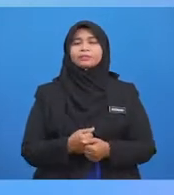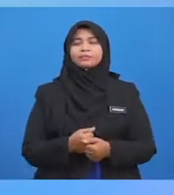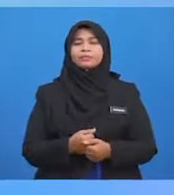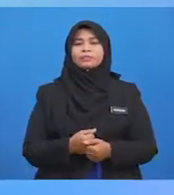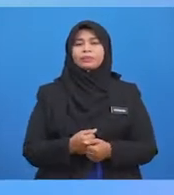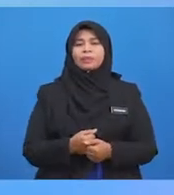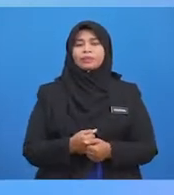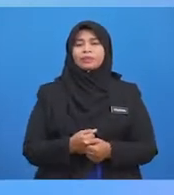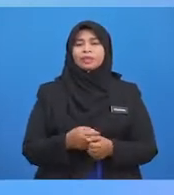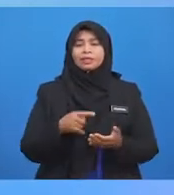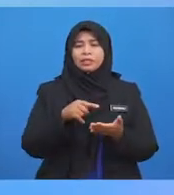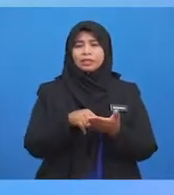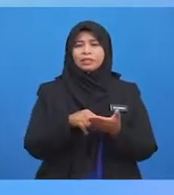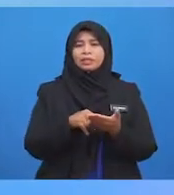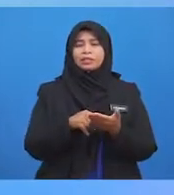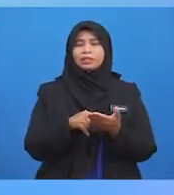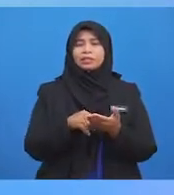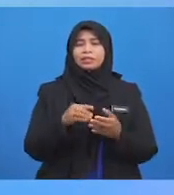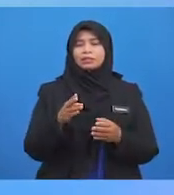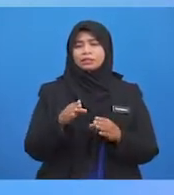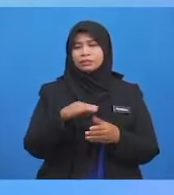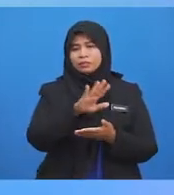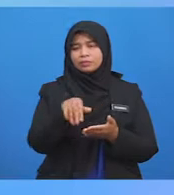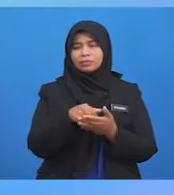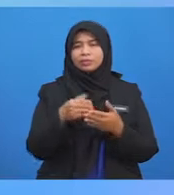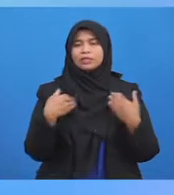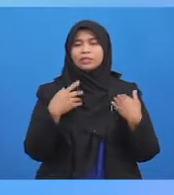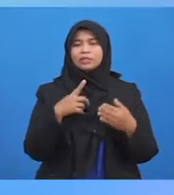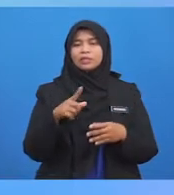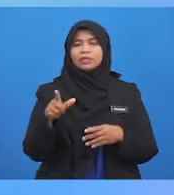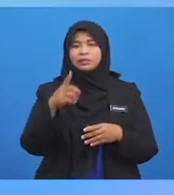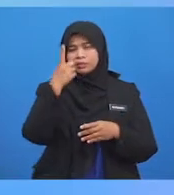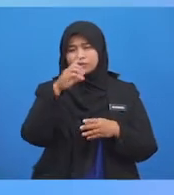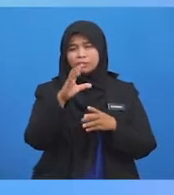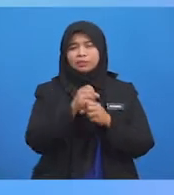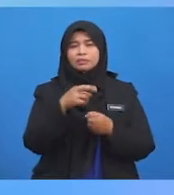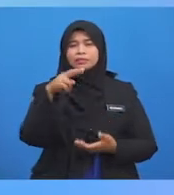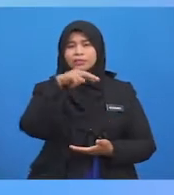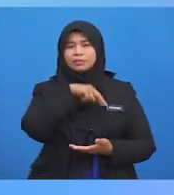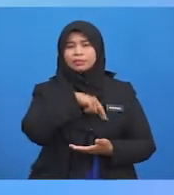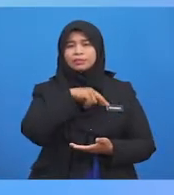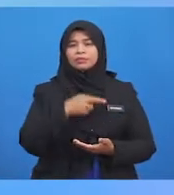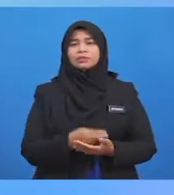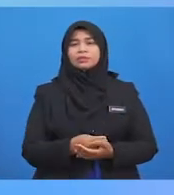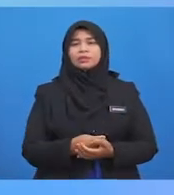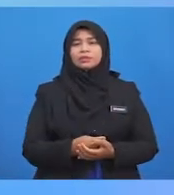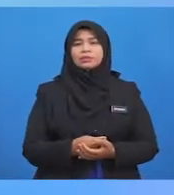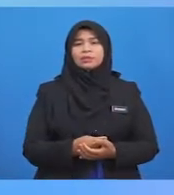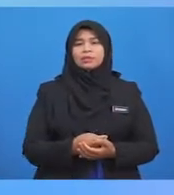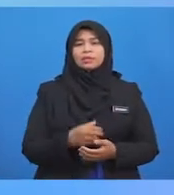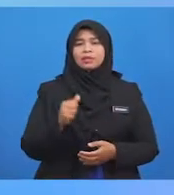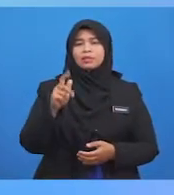ini Berorientasikan Keuntungan Kedua Akad Al-Tabaruan Merupakan